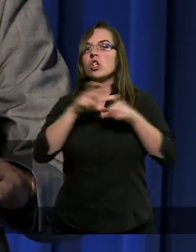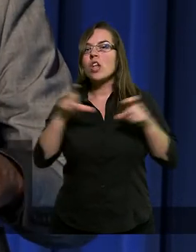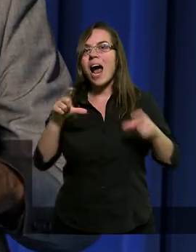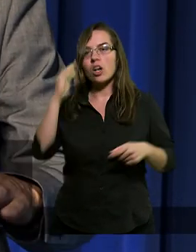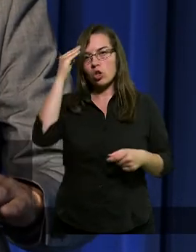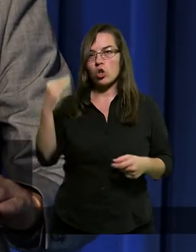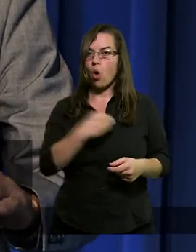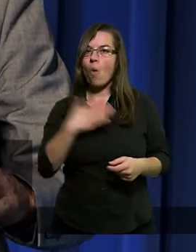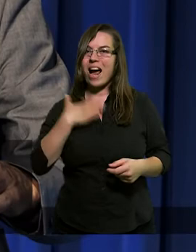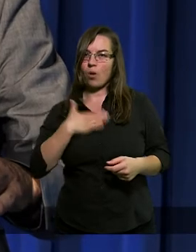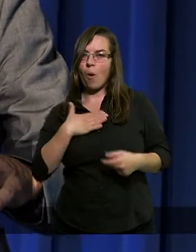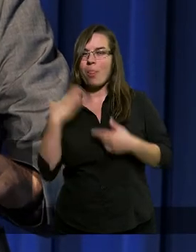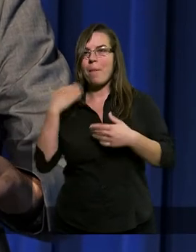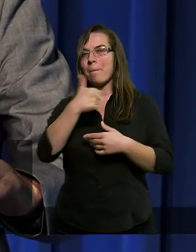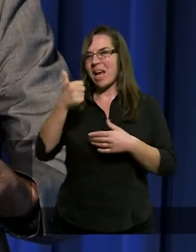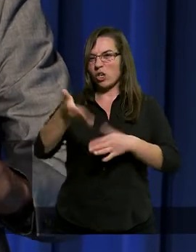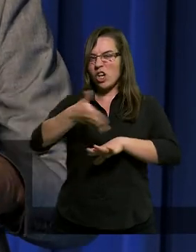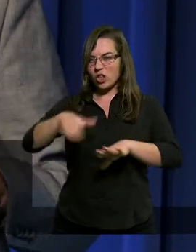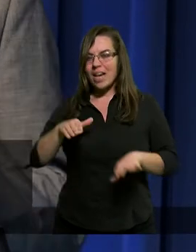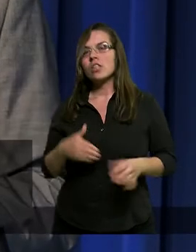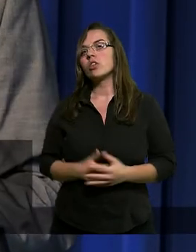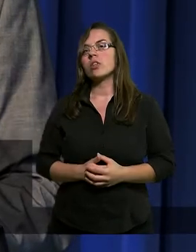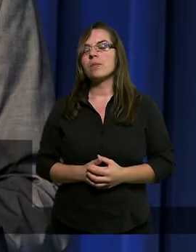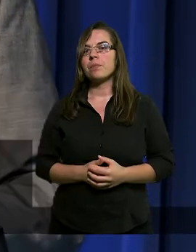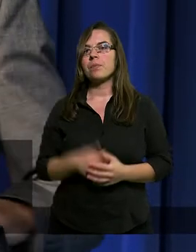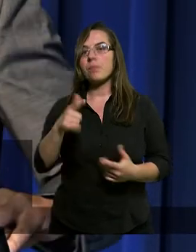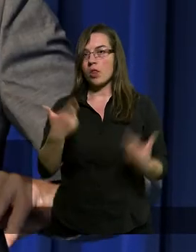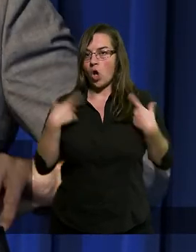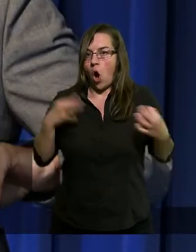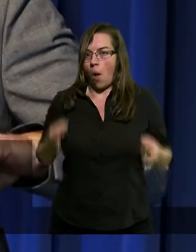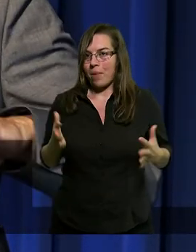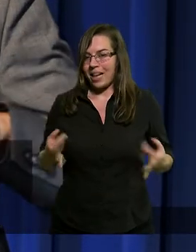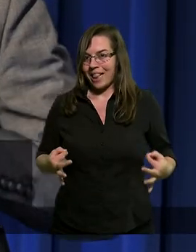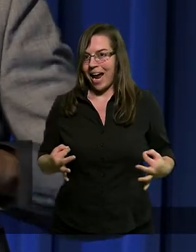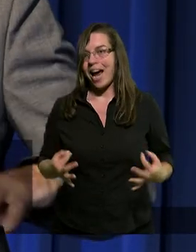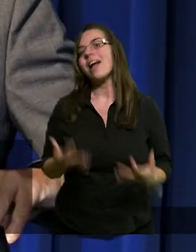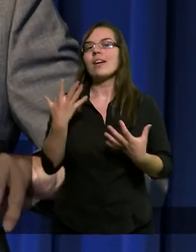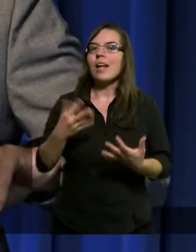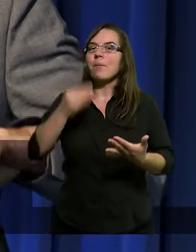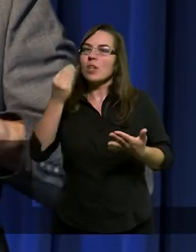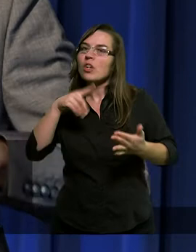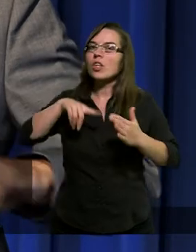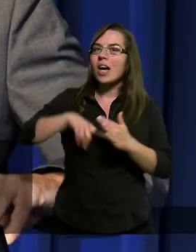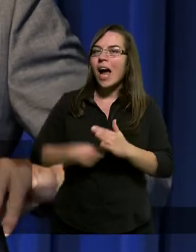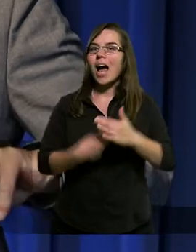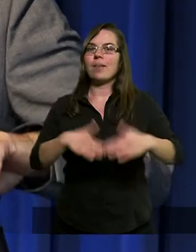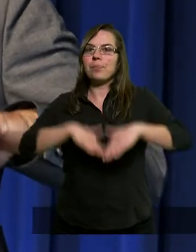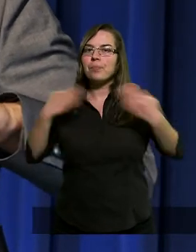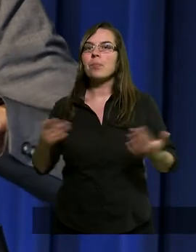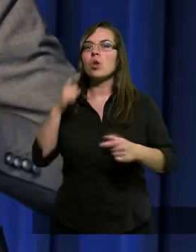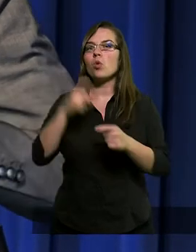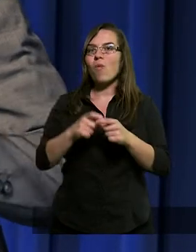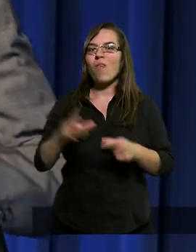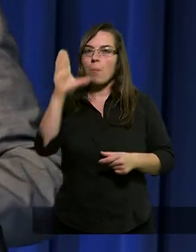czasie szkoły sobotniej, a obecnie raz jeszcze chcemy otworzyć